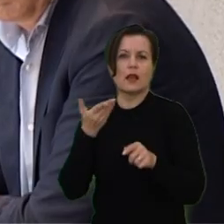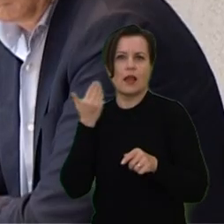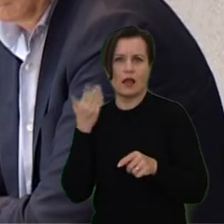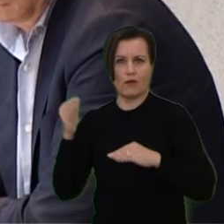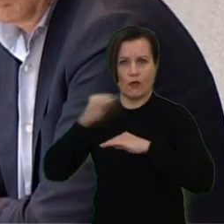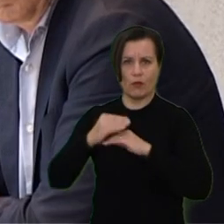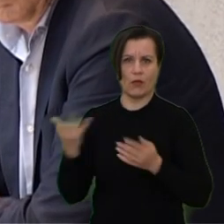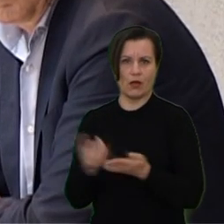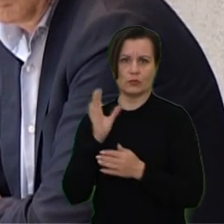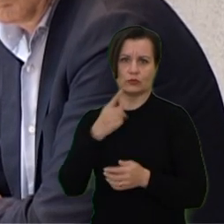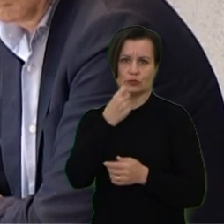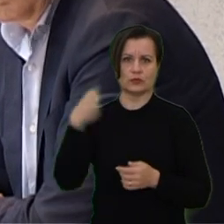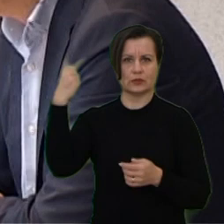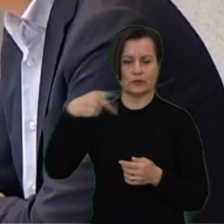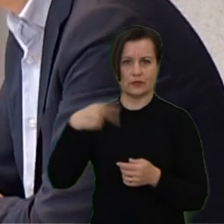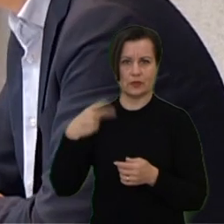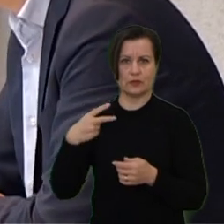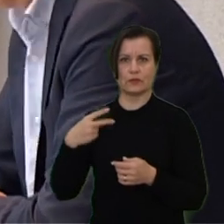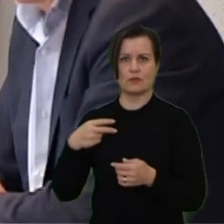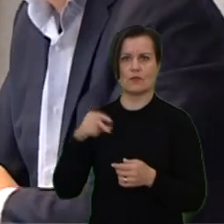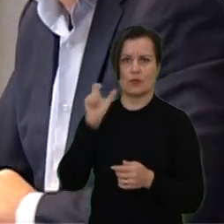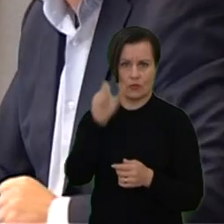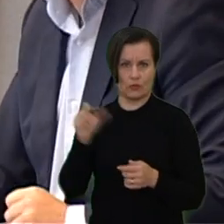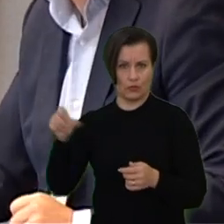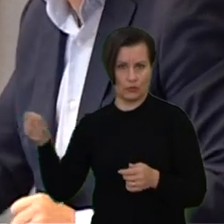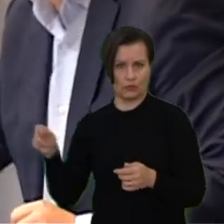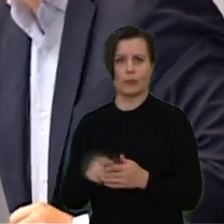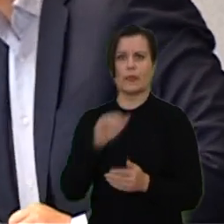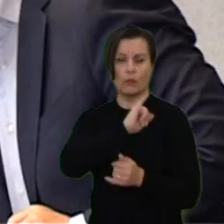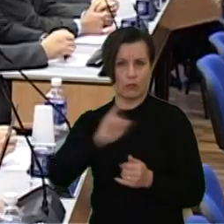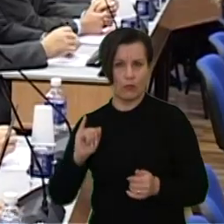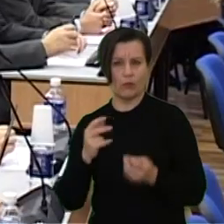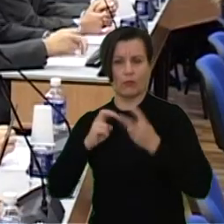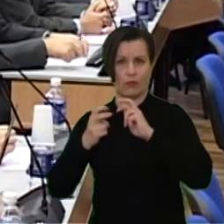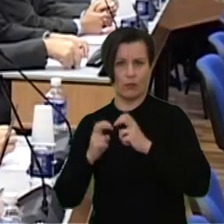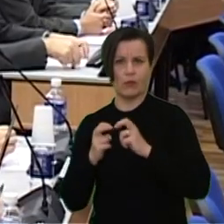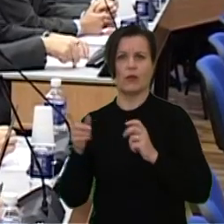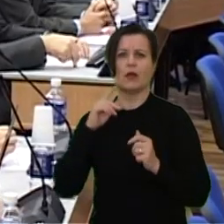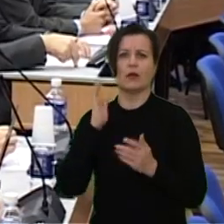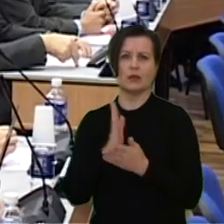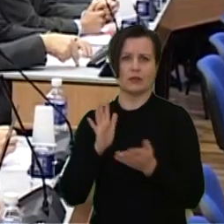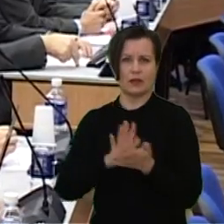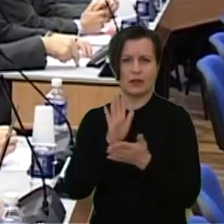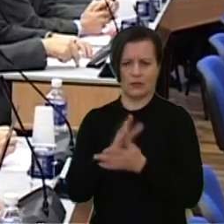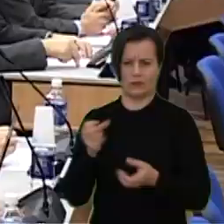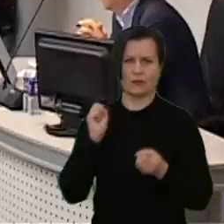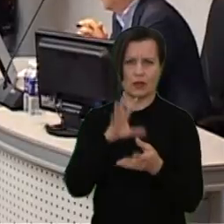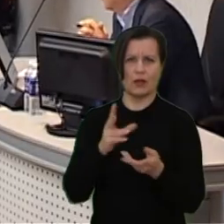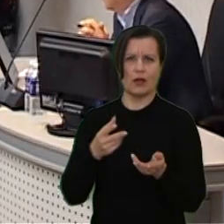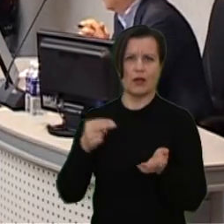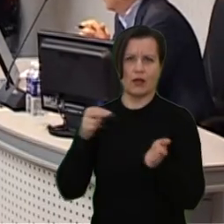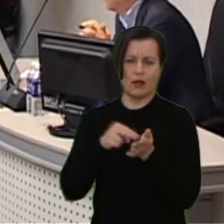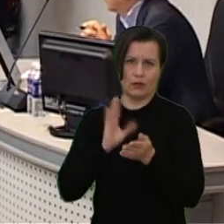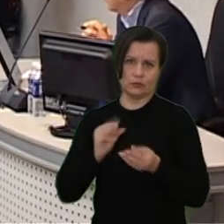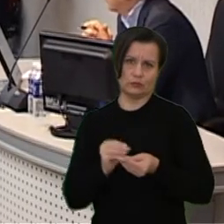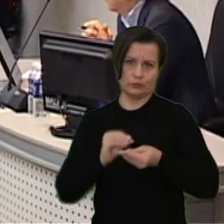prisijungs apie 120 abonentų. Bloga žinia, kad didės atliekų tvarkimo mokestis, nes didėja taršos atliekų deginimo